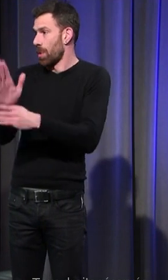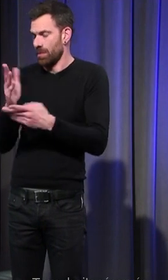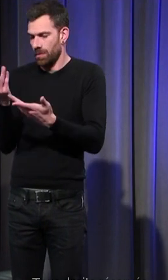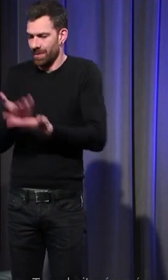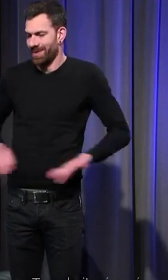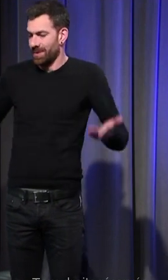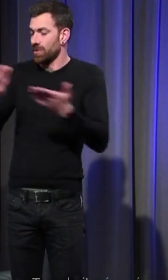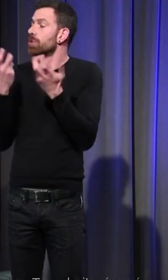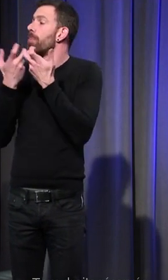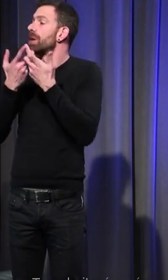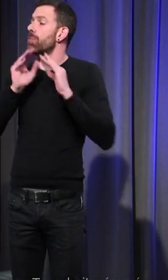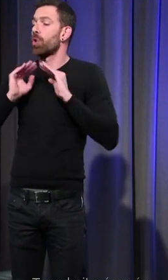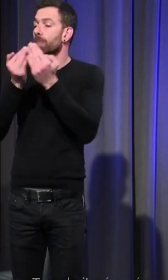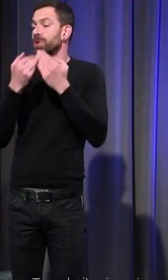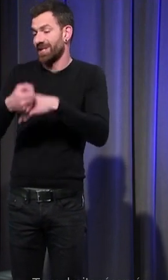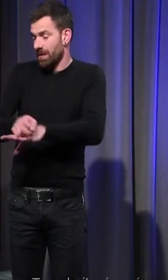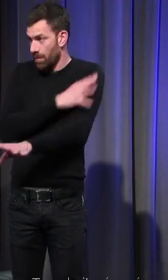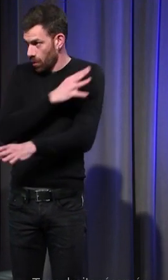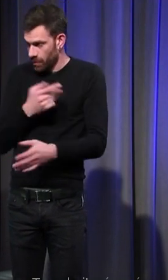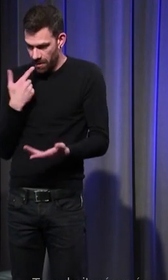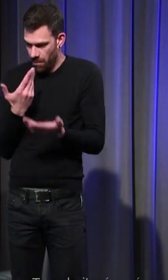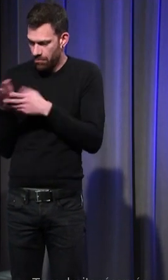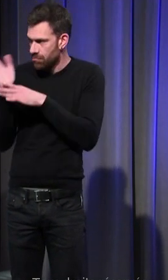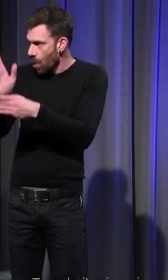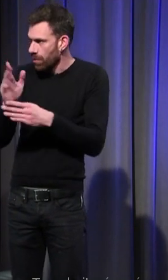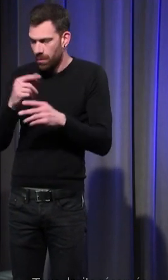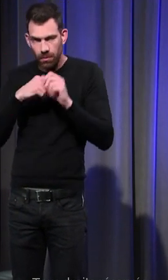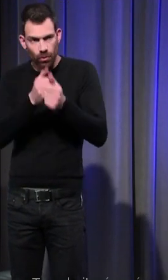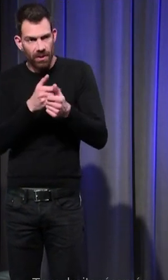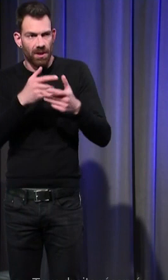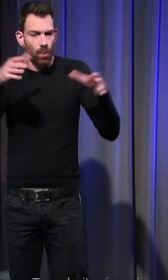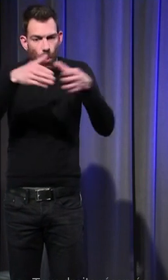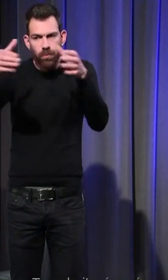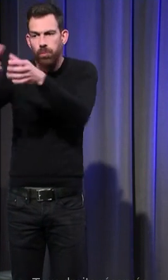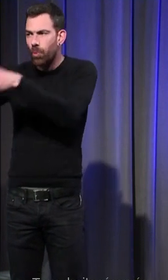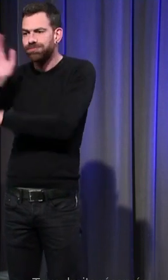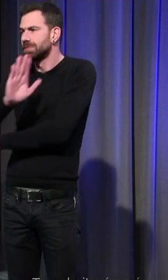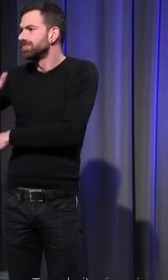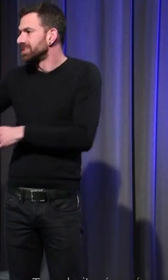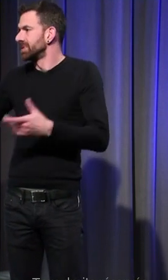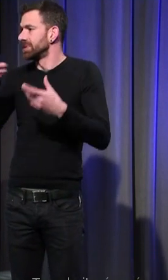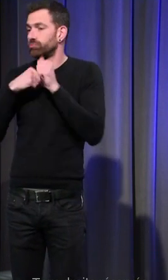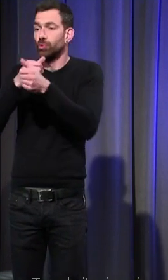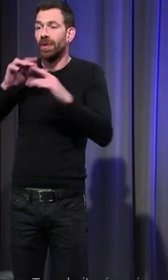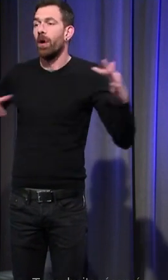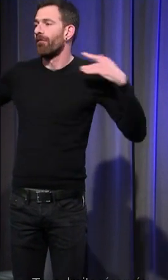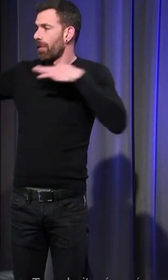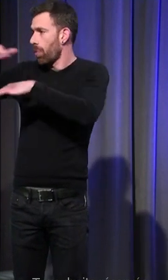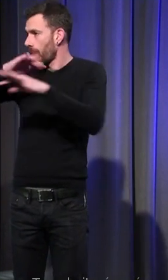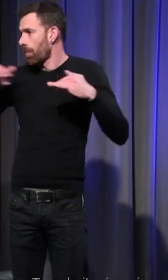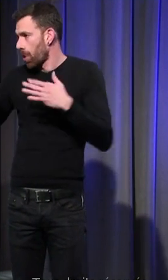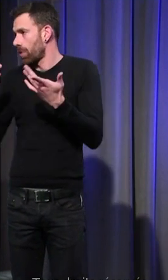émotionnelles dont parle Barbara Rosenwein où elle montre bien d'une cour à l'autre suivant l'environnement suivant